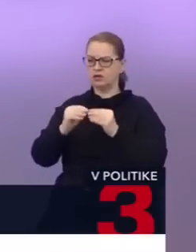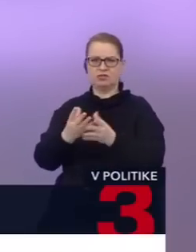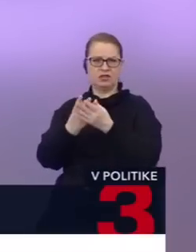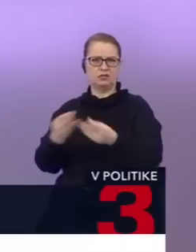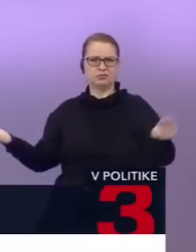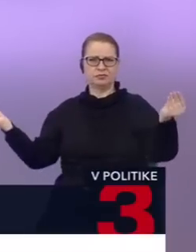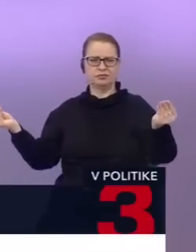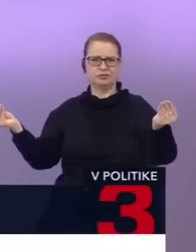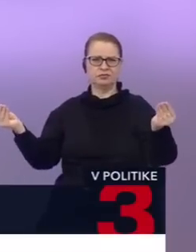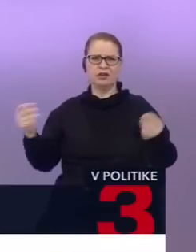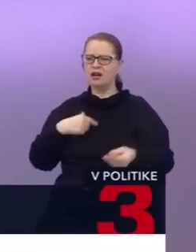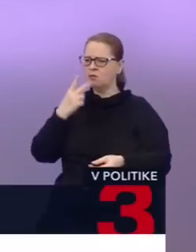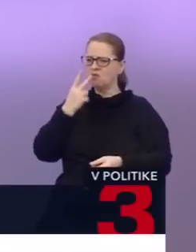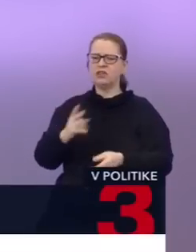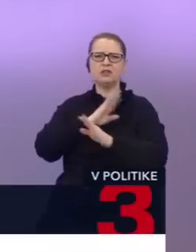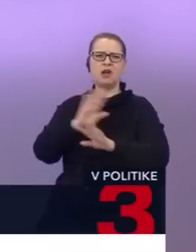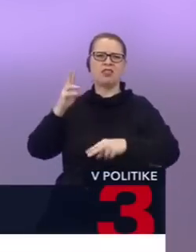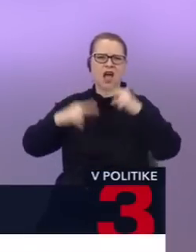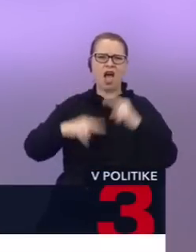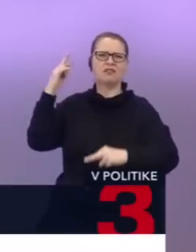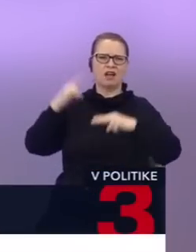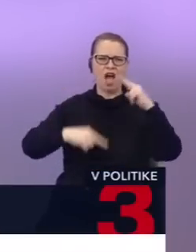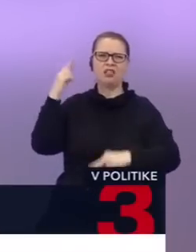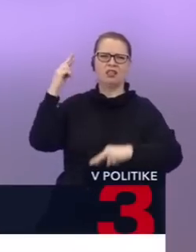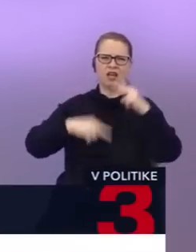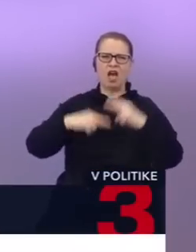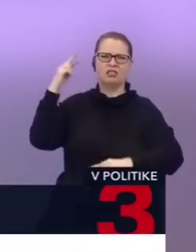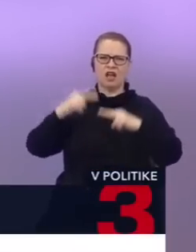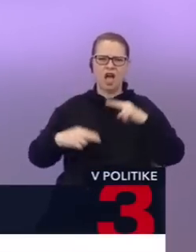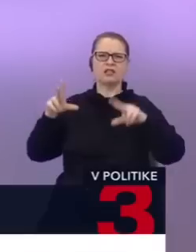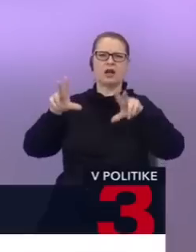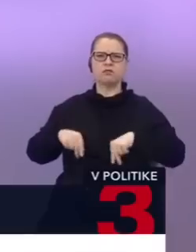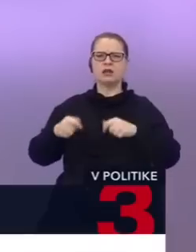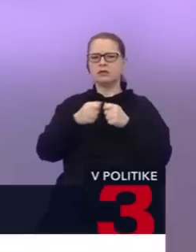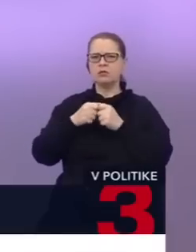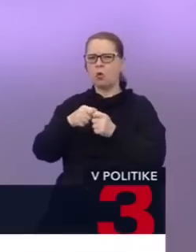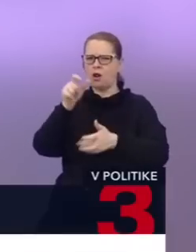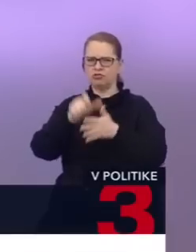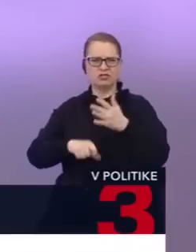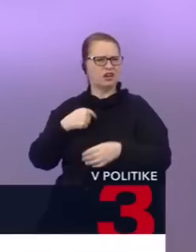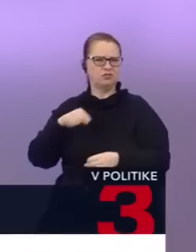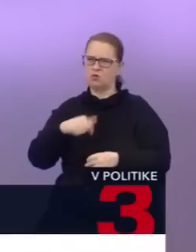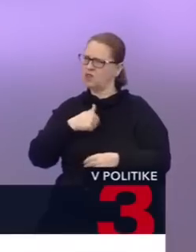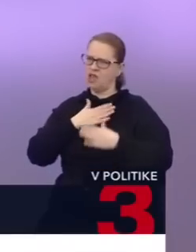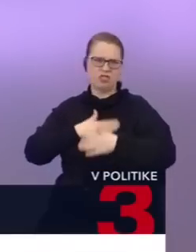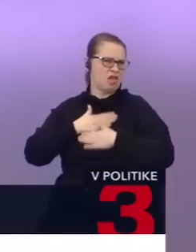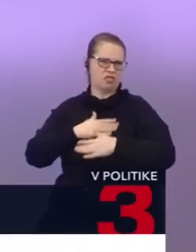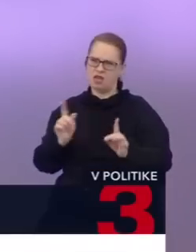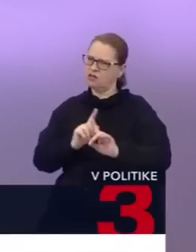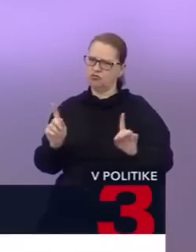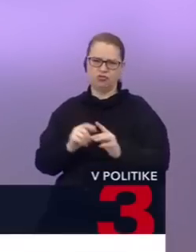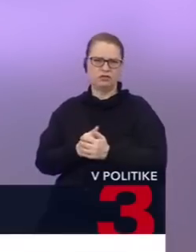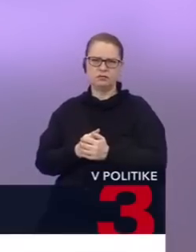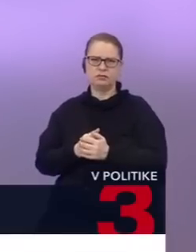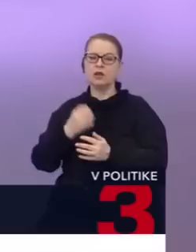práve v tých konfliktoch tých predsedov koaličných strán. Čiže to ma neteší. Teraz si treba uvedomiť, že ak